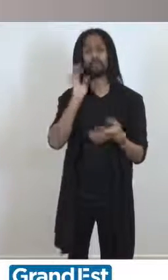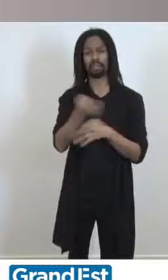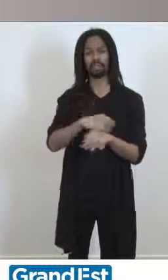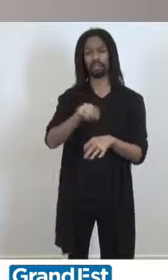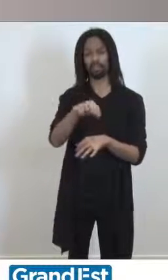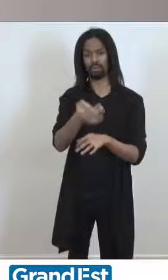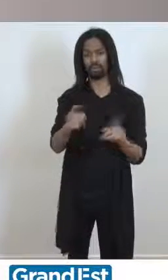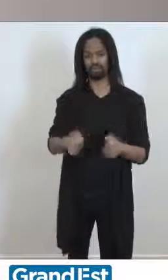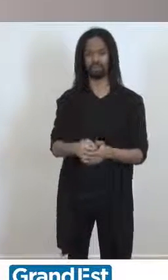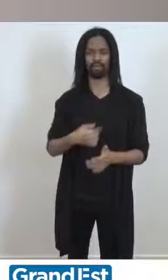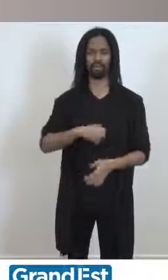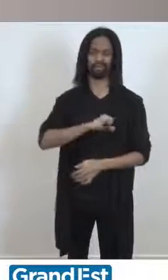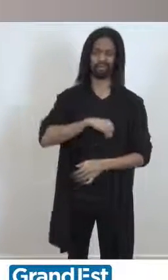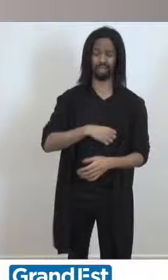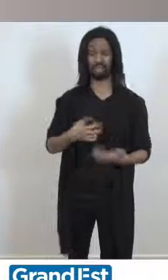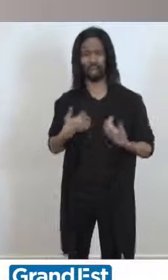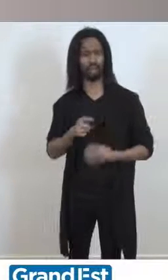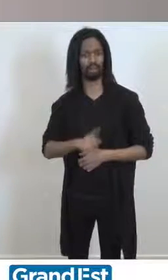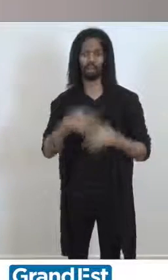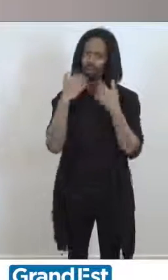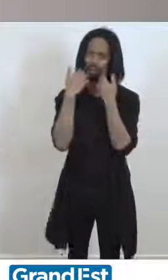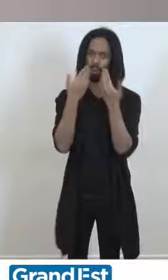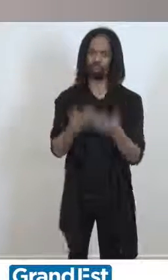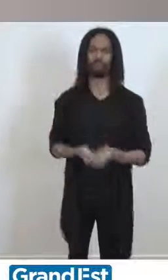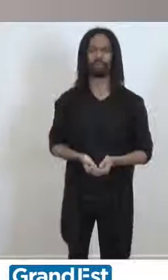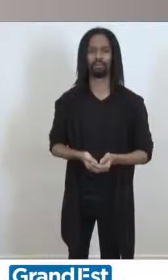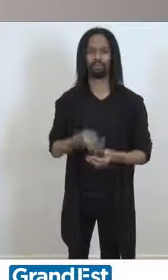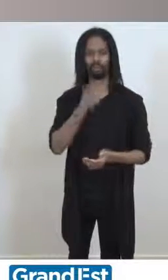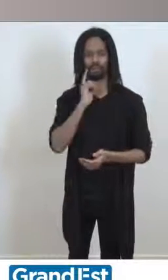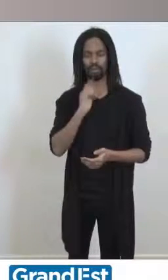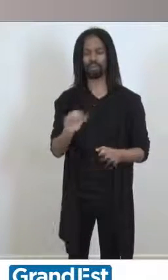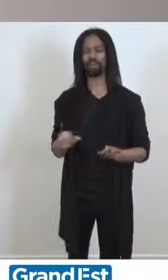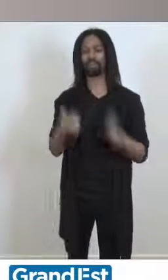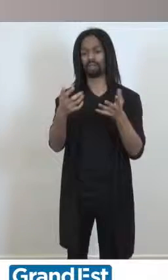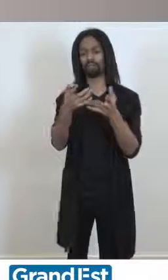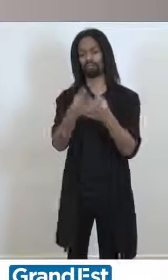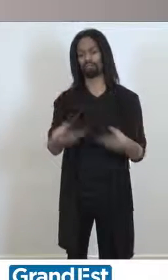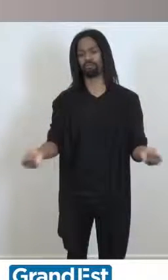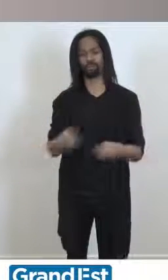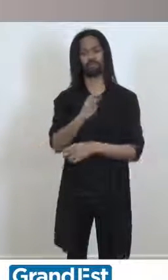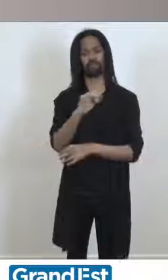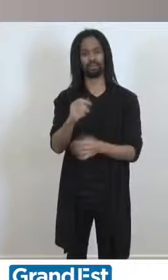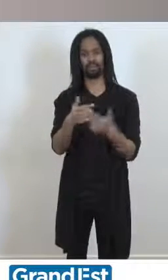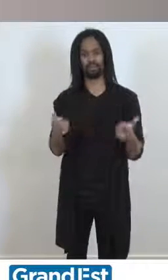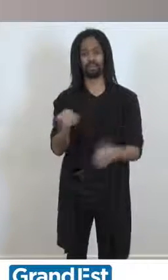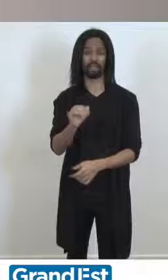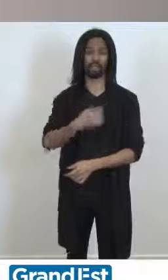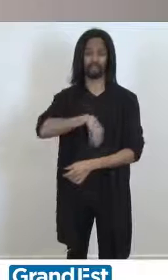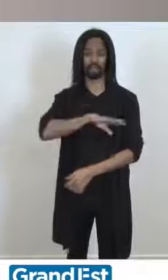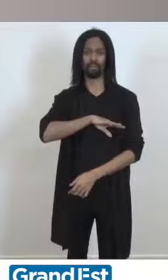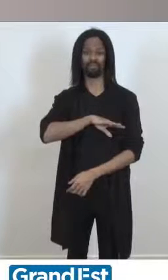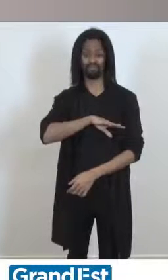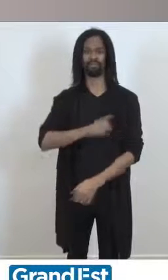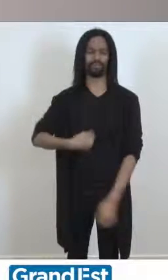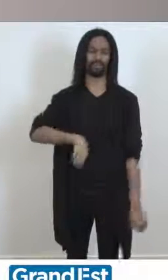peine, pas de la colère, mais de la honte. Car derrière la sixième extinction de biodiversité, la responsabilité, c'est nous. Il y